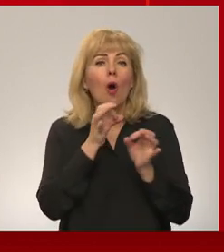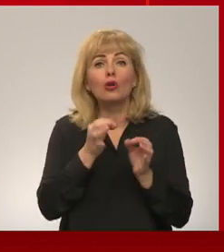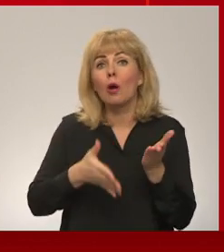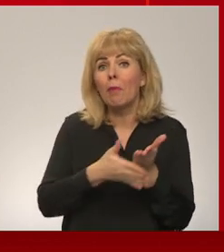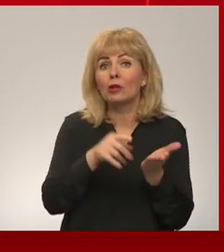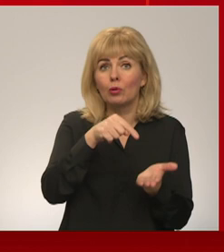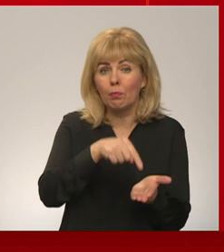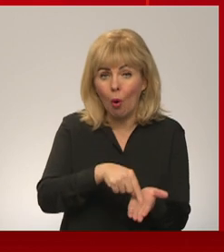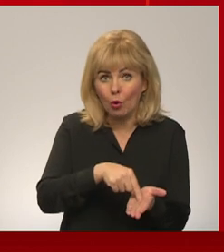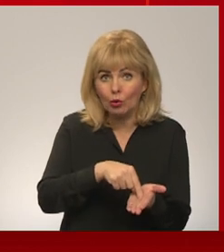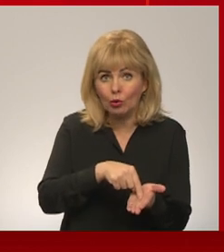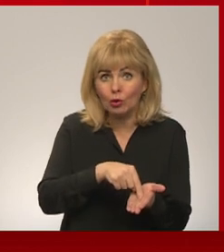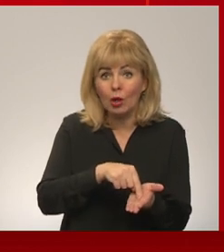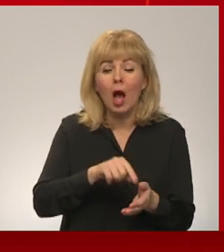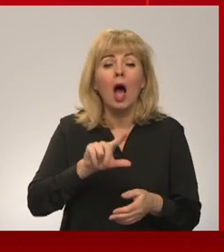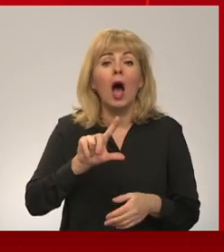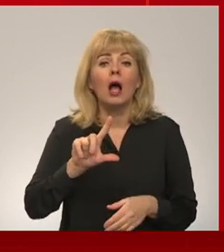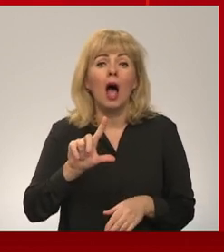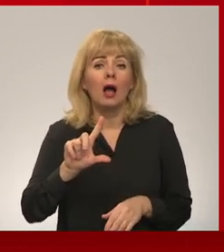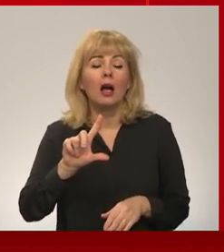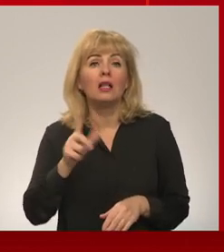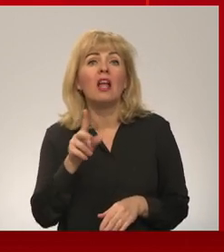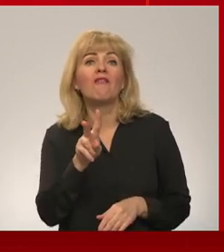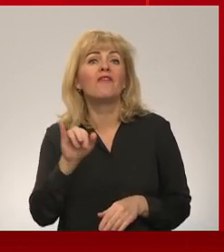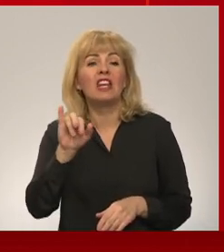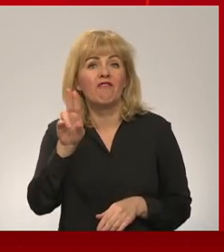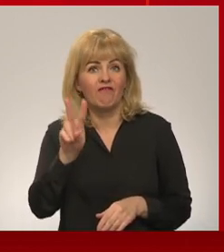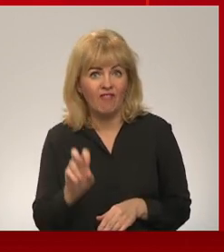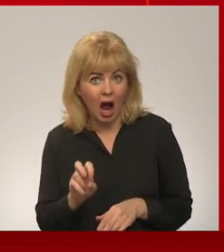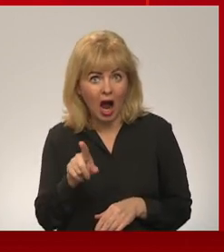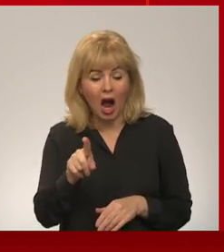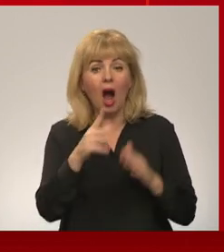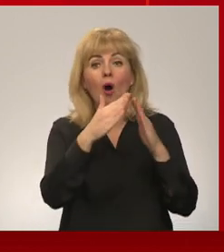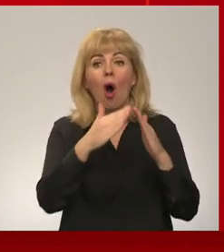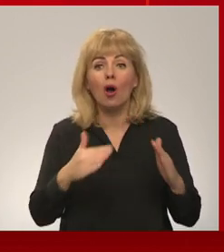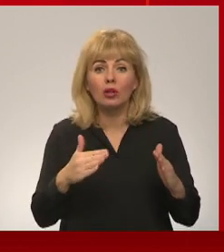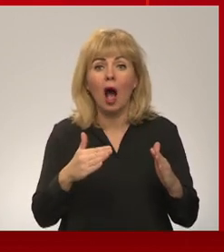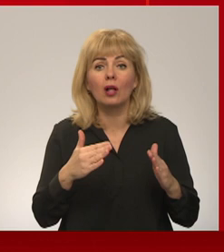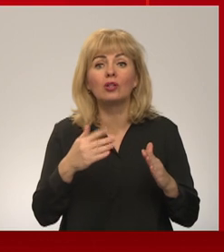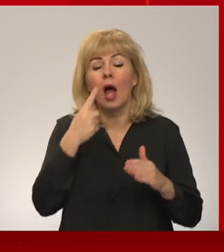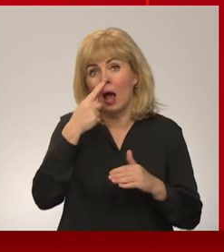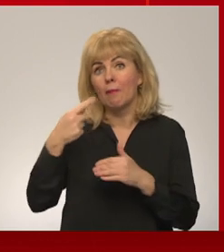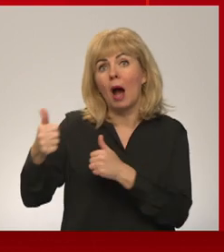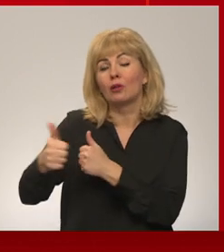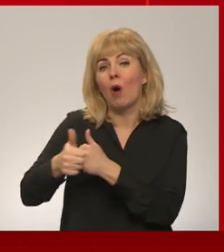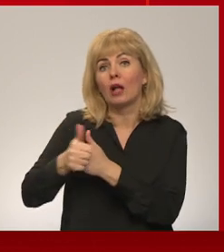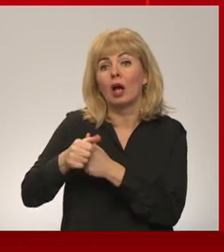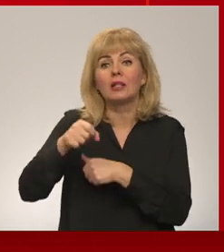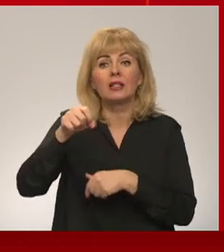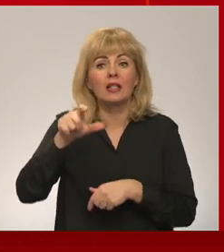palīdzības punkts atrodas Ļvīvā un atrodas hostelī, kam ir nosākums sakura, netāli no 17.